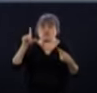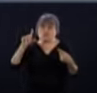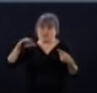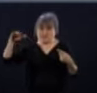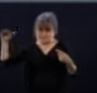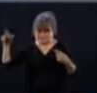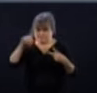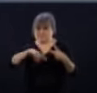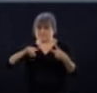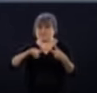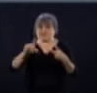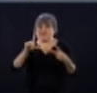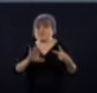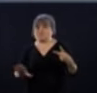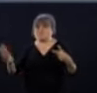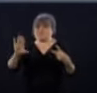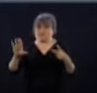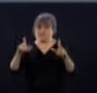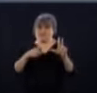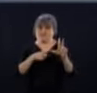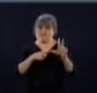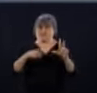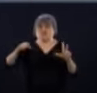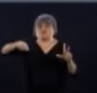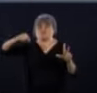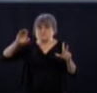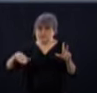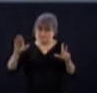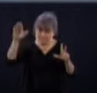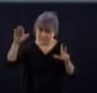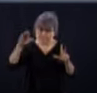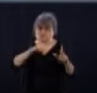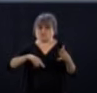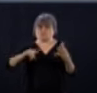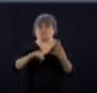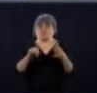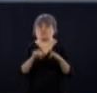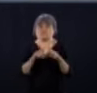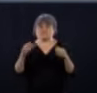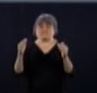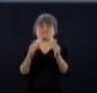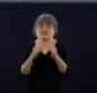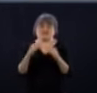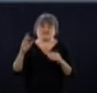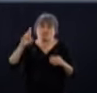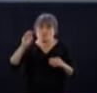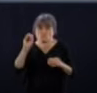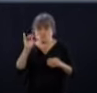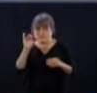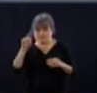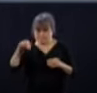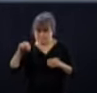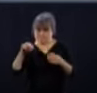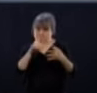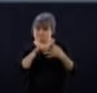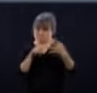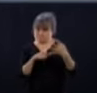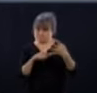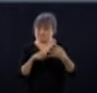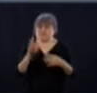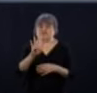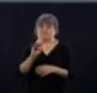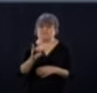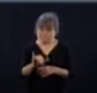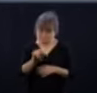de Lanodière, de Chaudière-Appalaches et pour la ville de Rouen. Donc ça, c'est pour lundi prochain, le 4 mai. Ensuite,